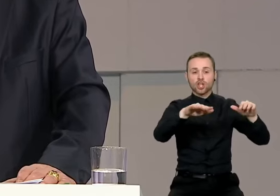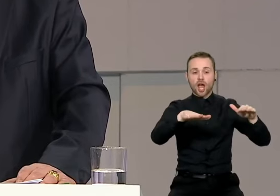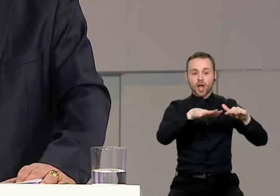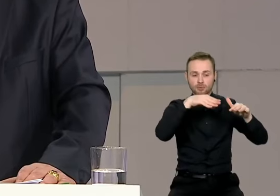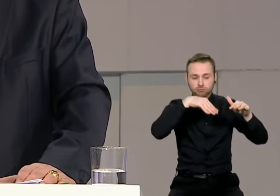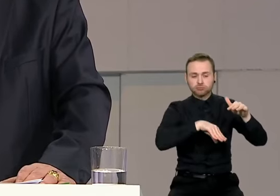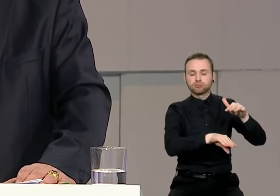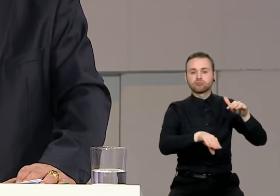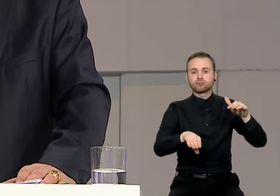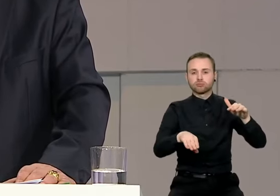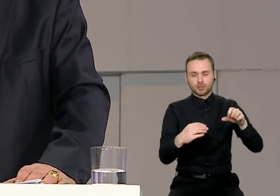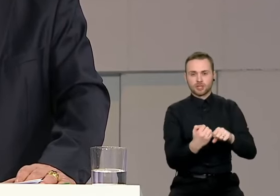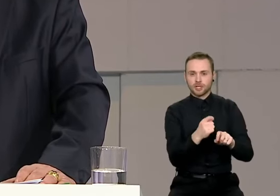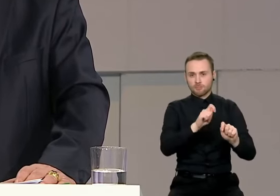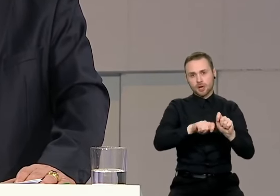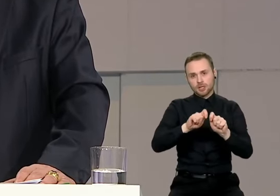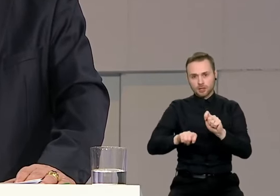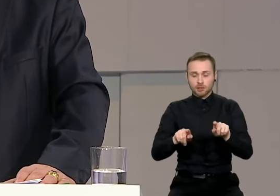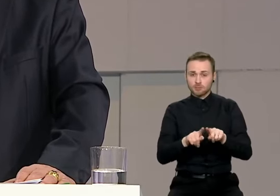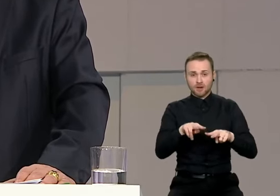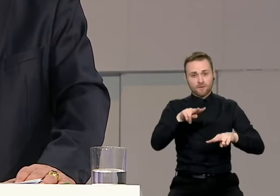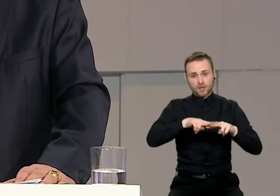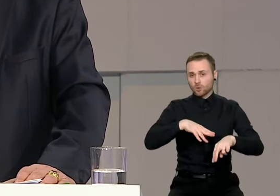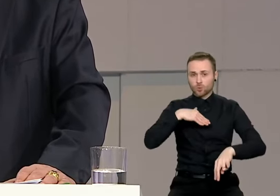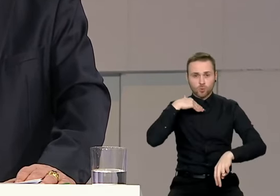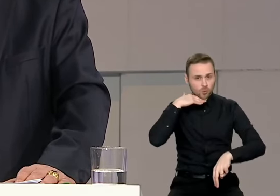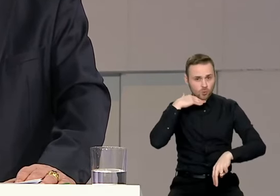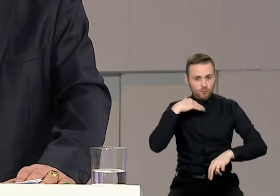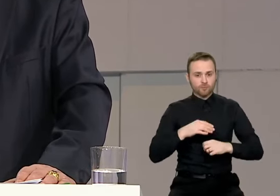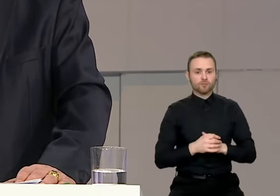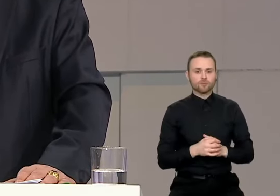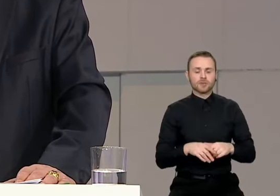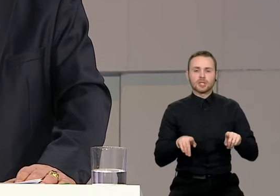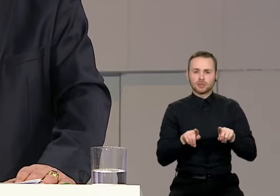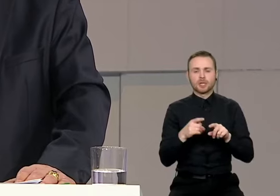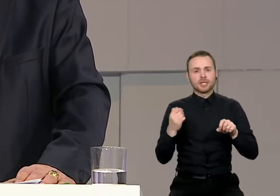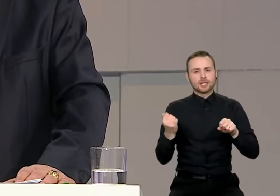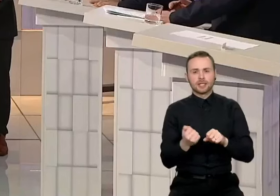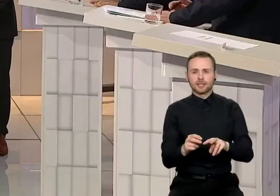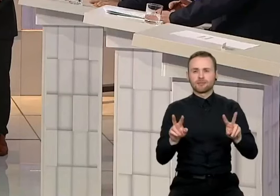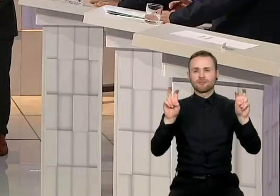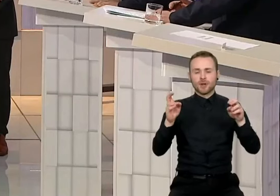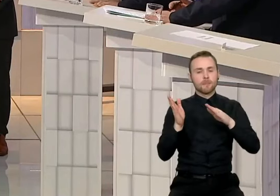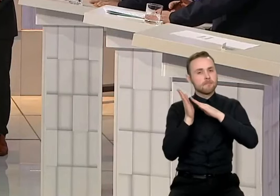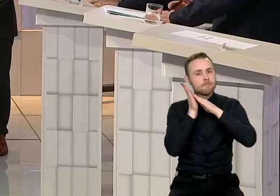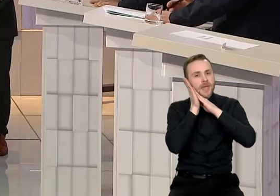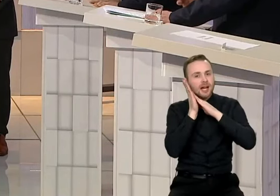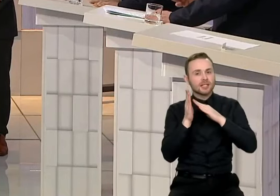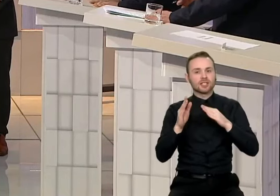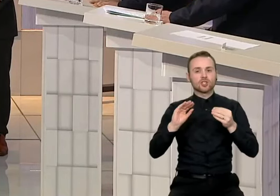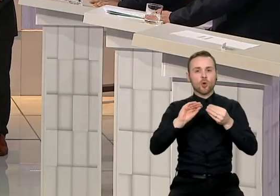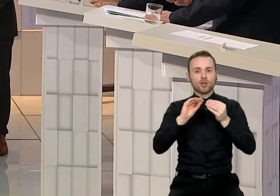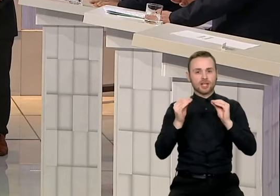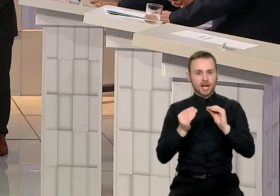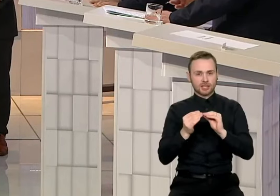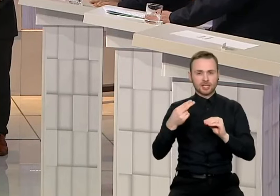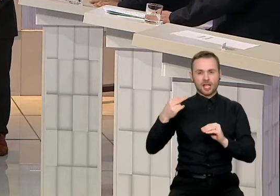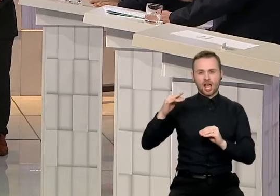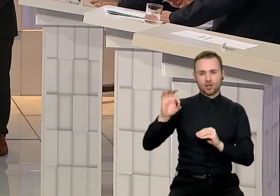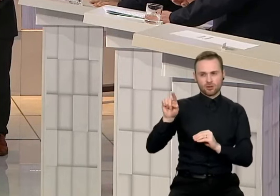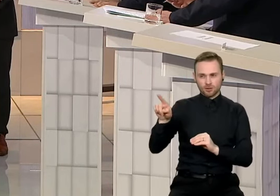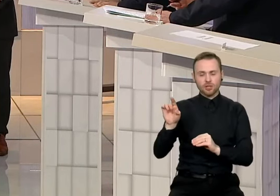manų. Ir ką tu manų, grįnai. Turi būtų sudaryti mėgantis kontraktai pagal NATO principą standing conference. Mėgantis kontraktai.